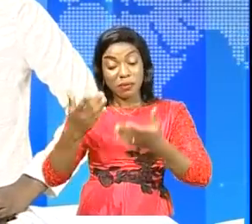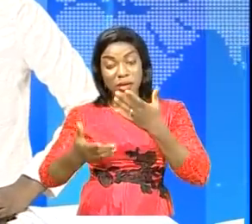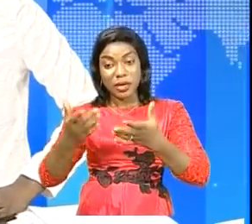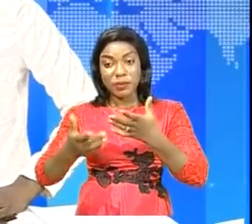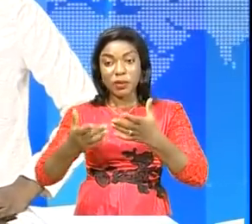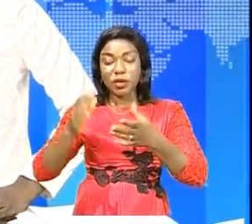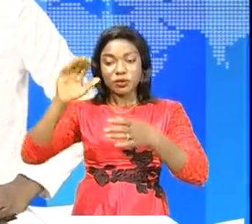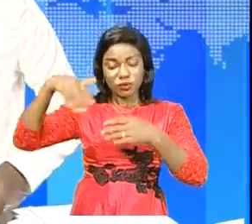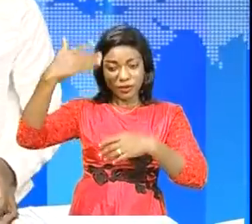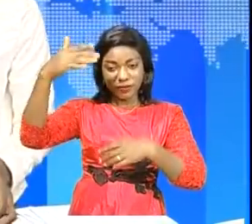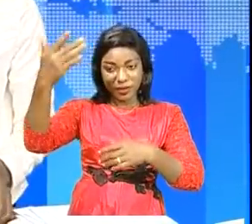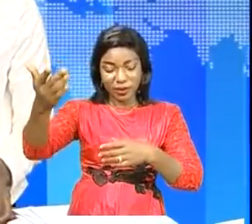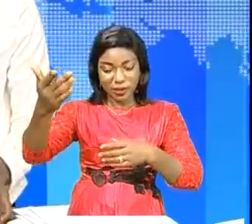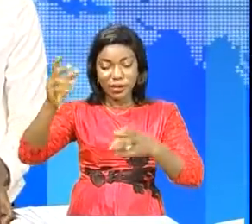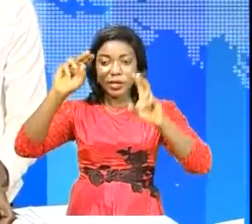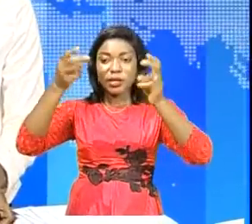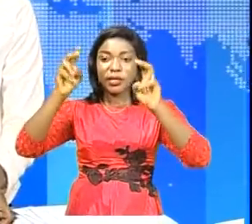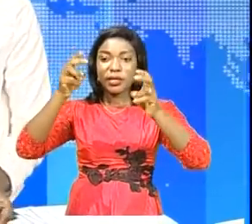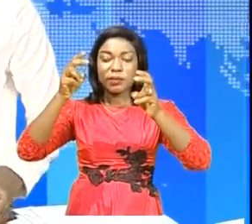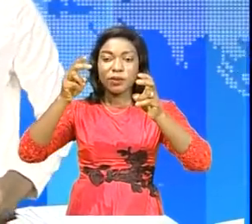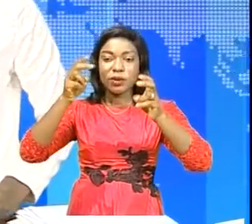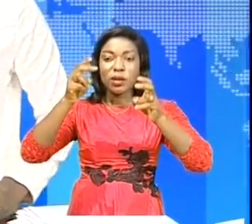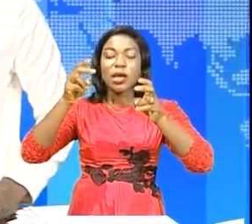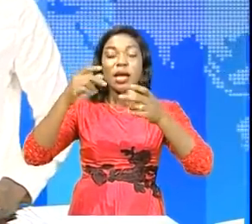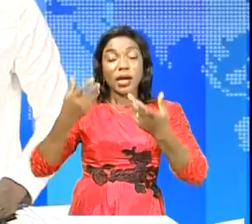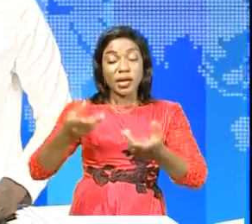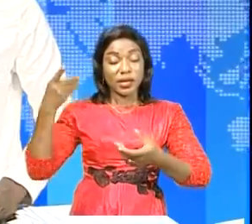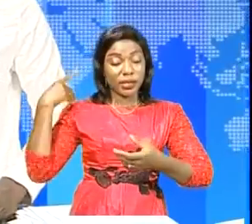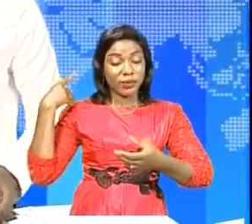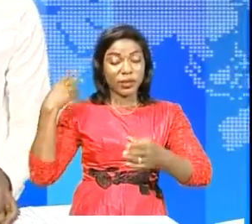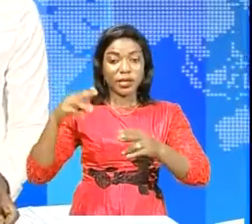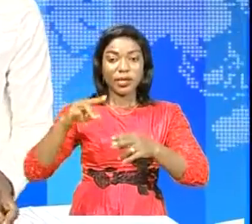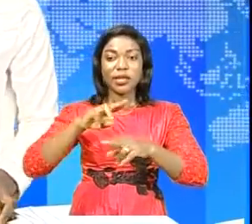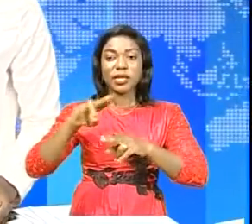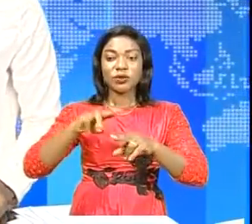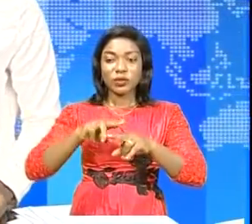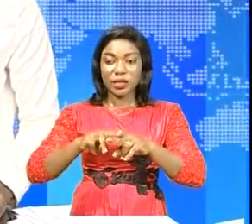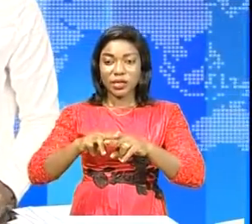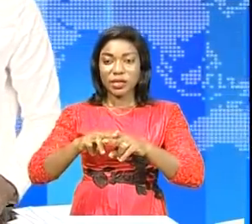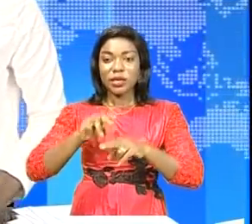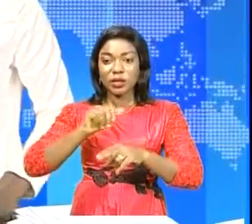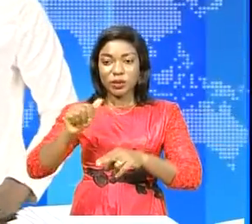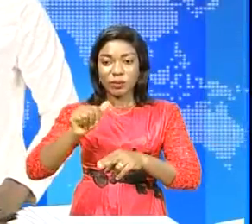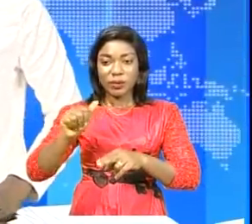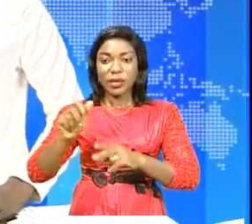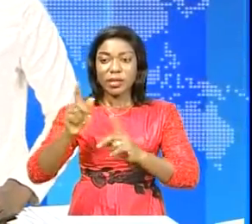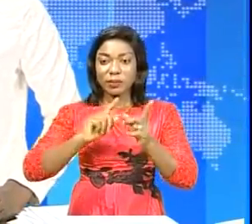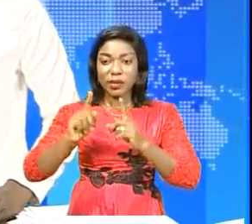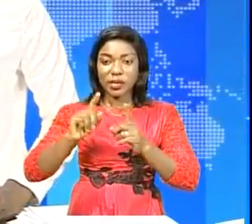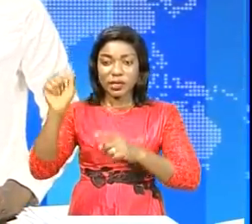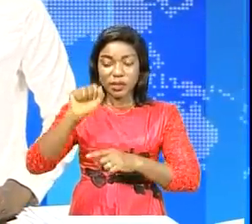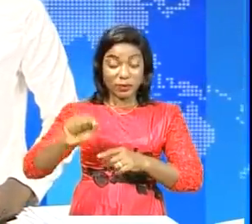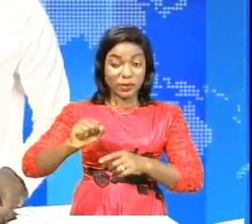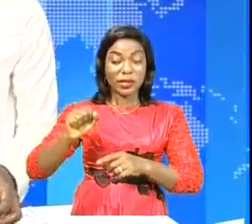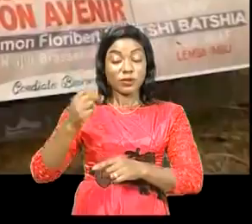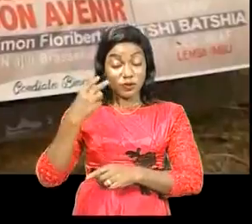abordé au cours d'une conférence animée par les députés nationales Simon Floribé Mbatch Mbatcha c'était le week-end dernier